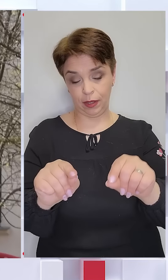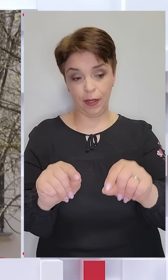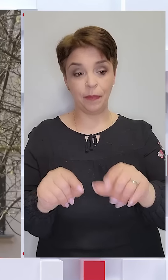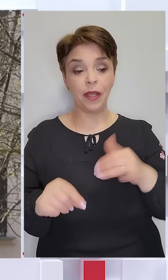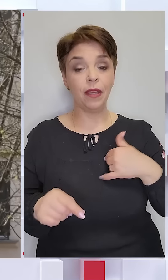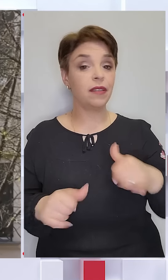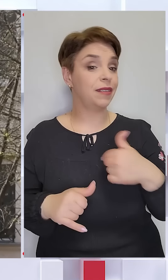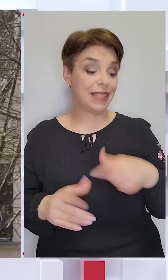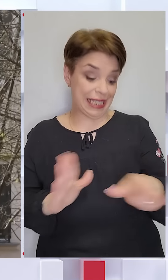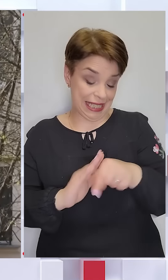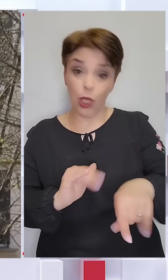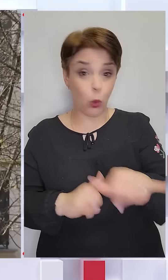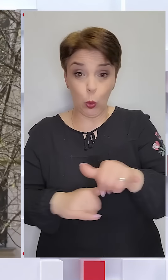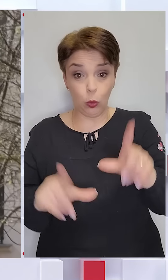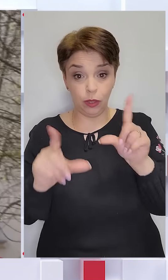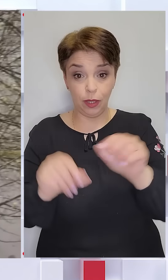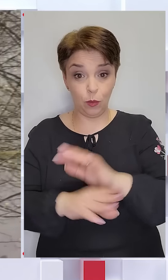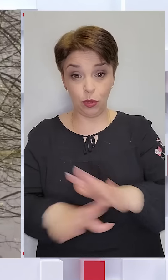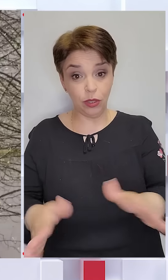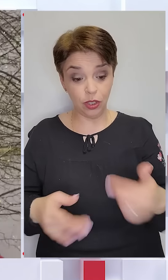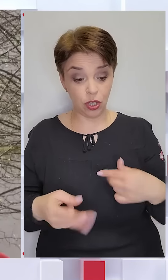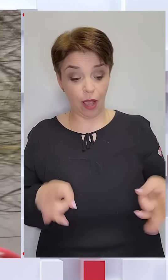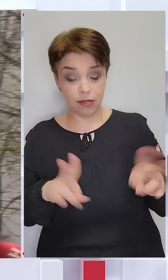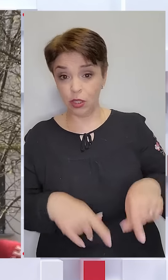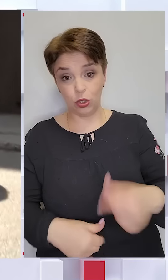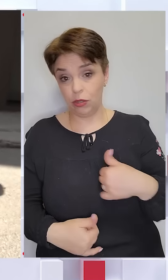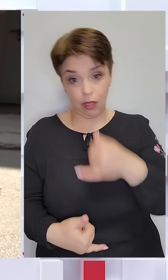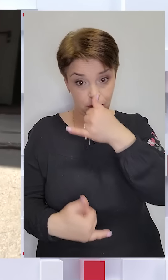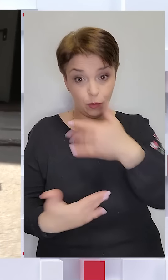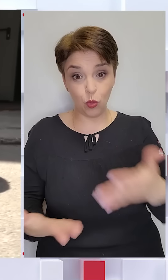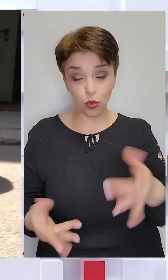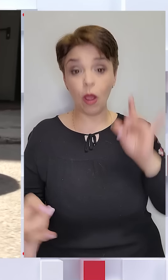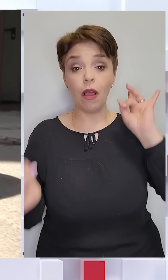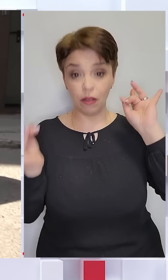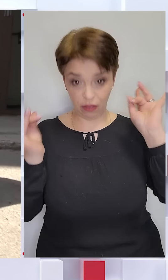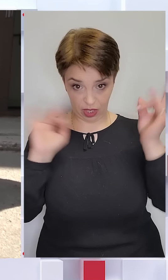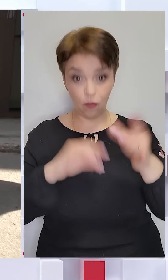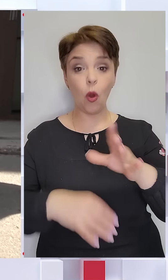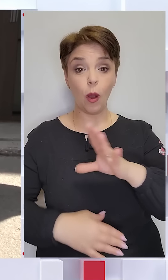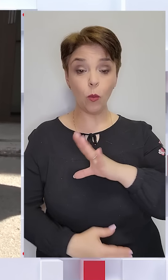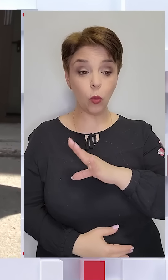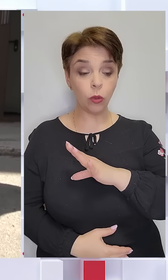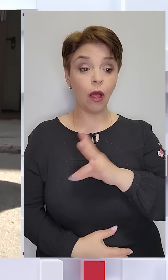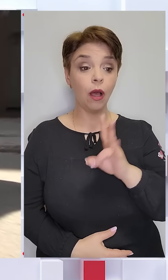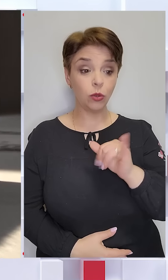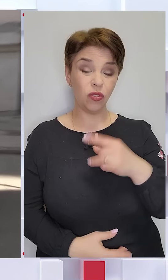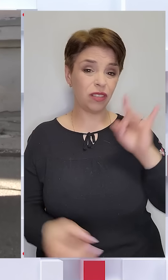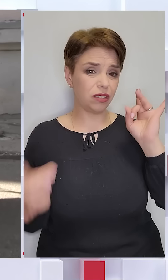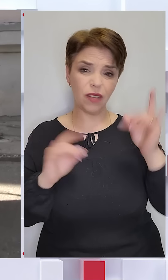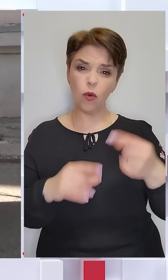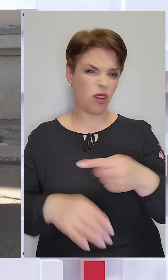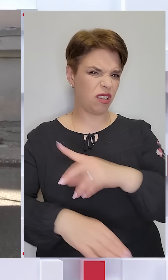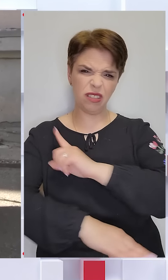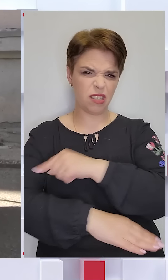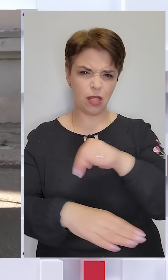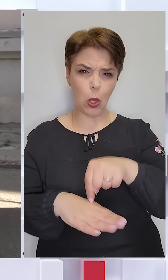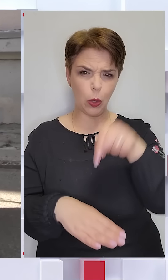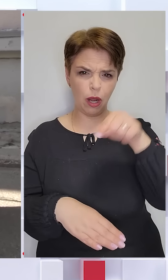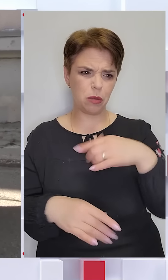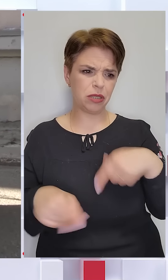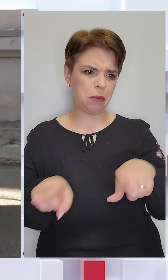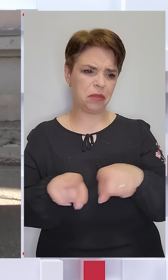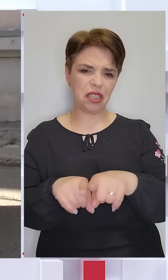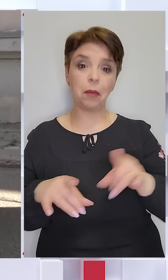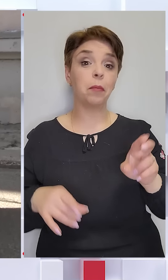її нікуди не поїдеш, а залишити її не можна. Тривога була, але вона на тривоги не сильно реагує. Нам